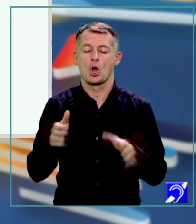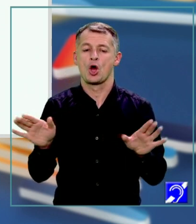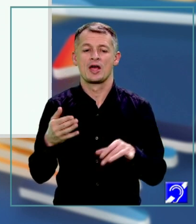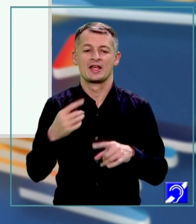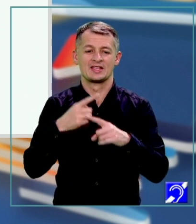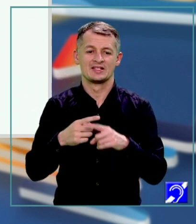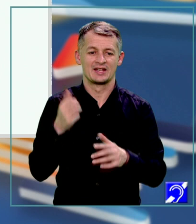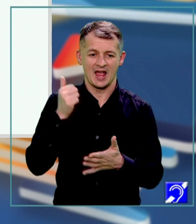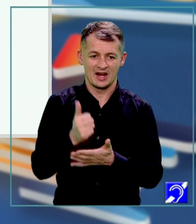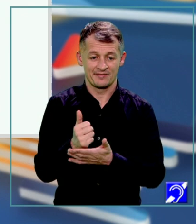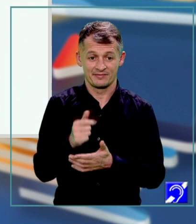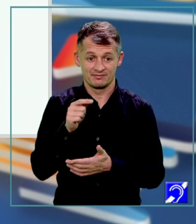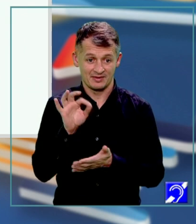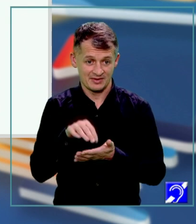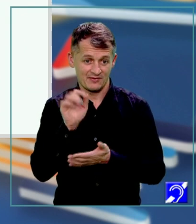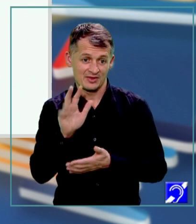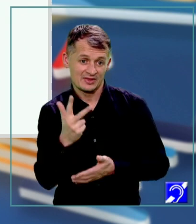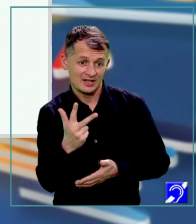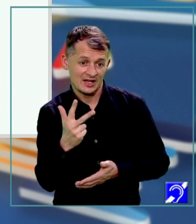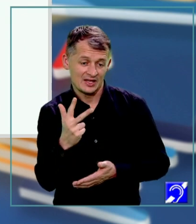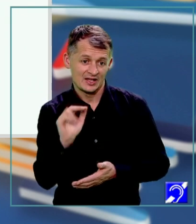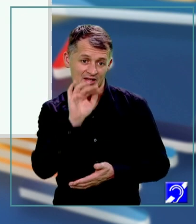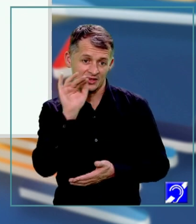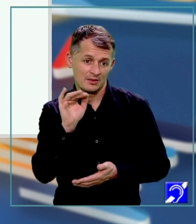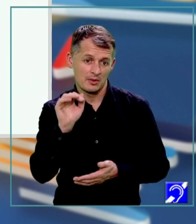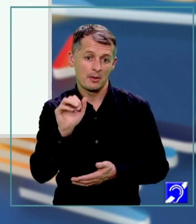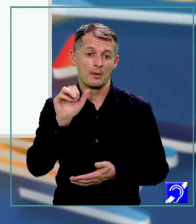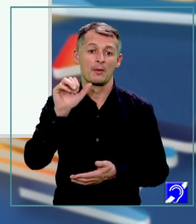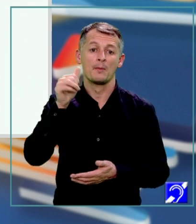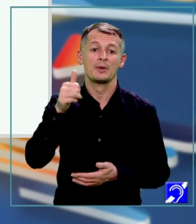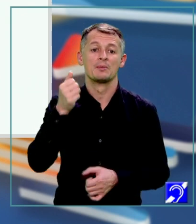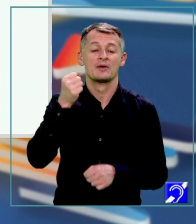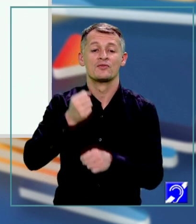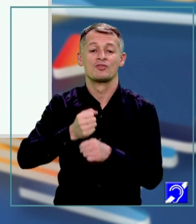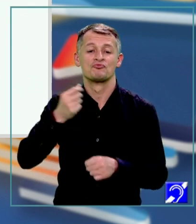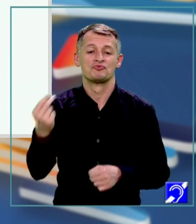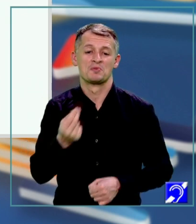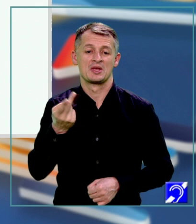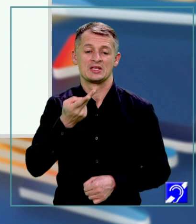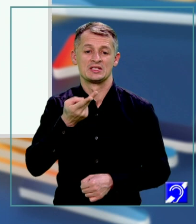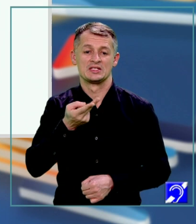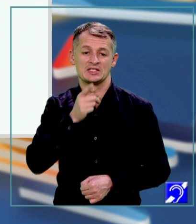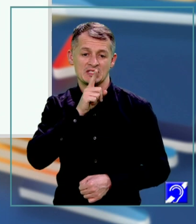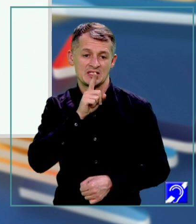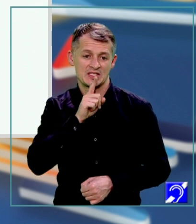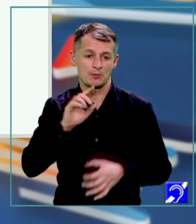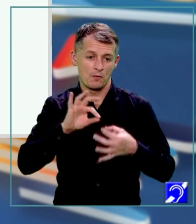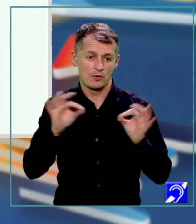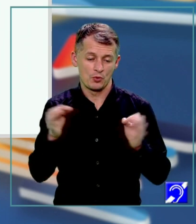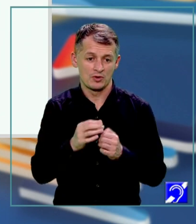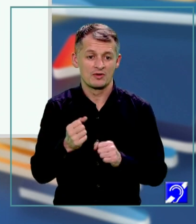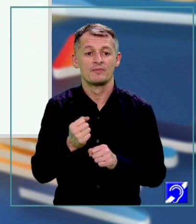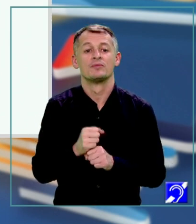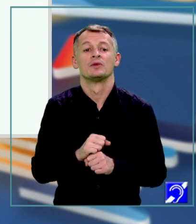Și de data aceasta avem 3 întrebări. Prima, aduceți expresia la forma cea mai simplă. A doua, calculează